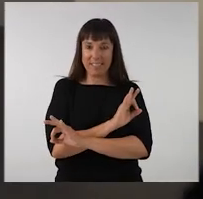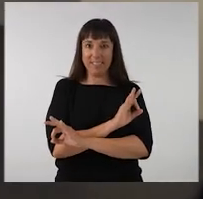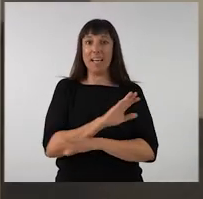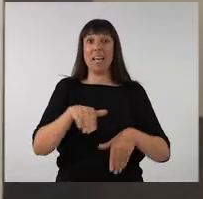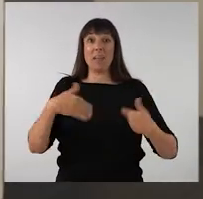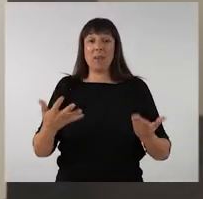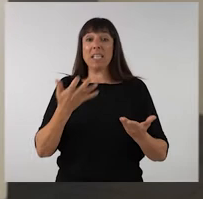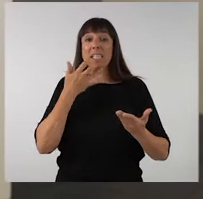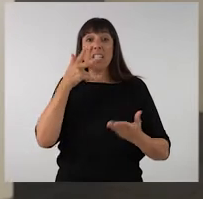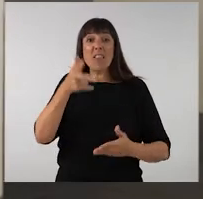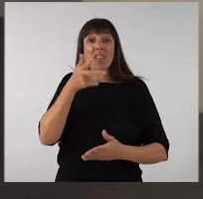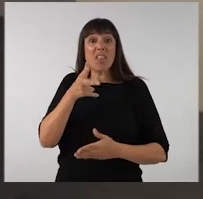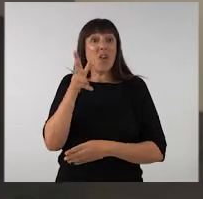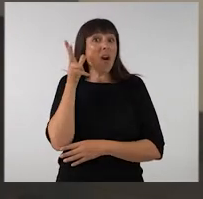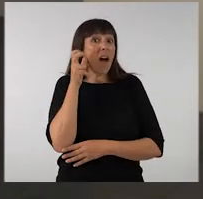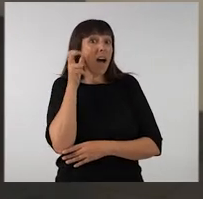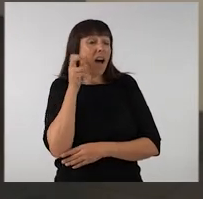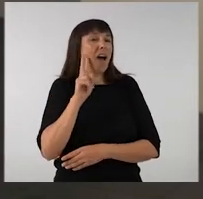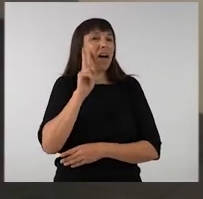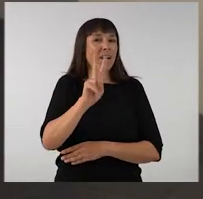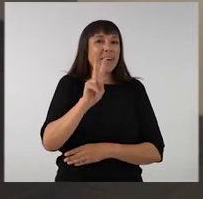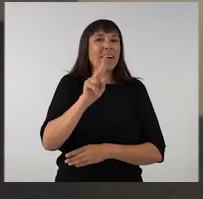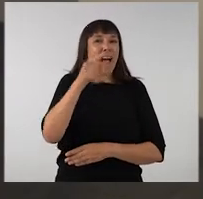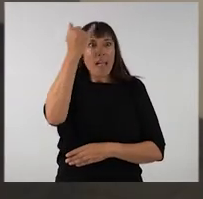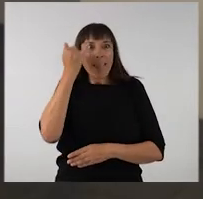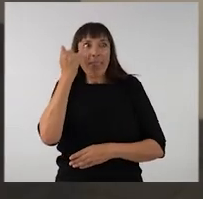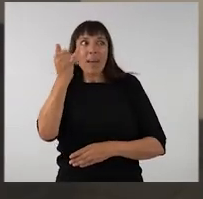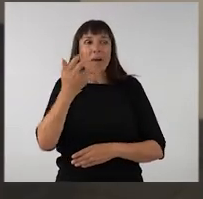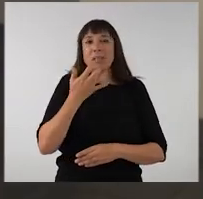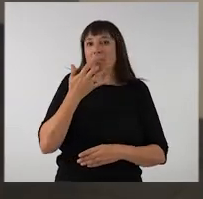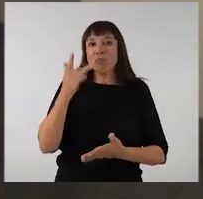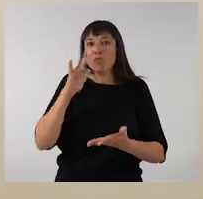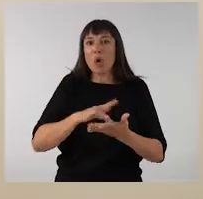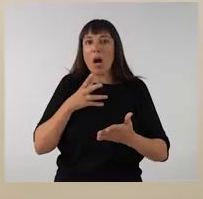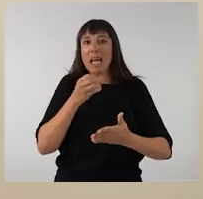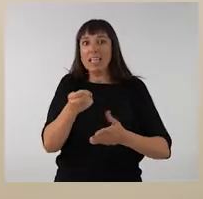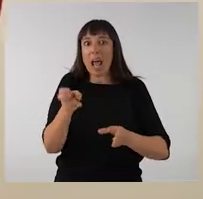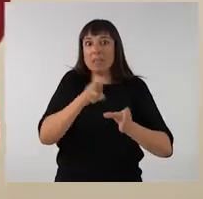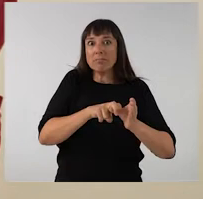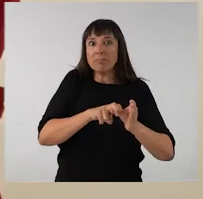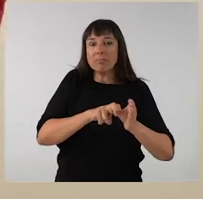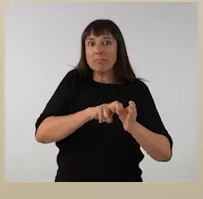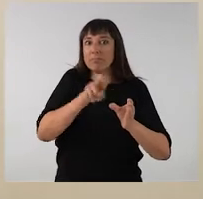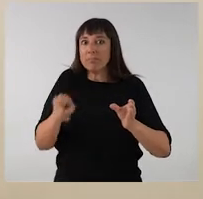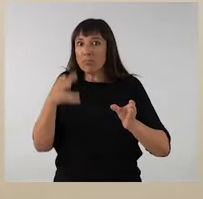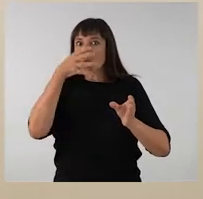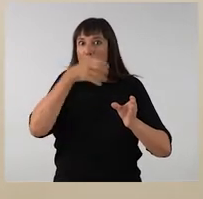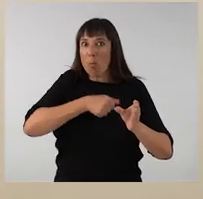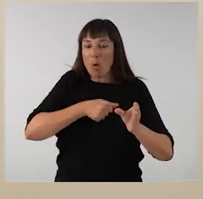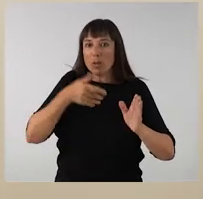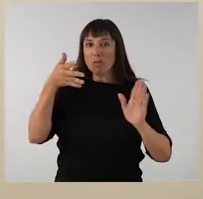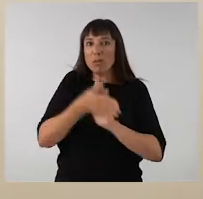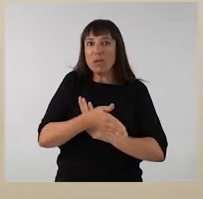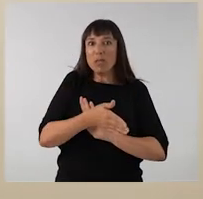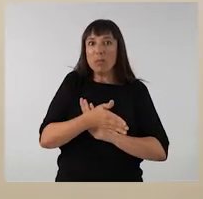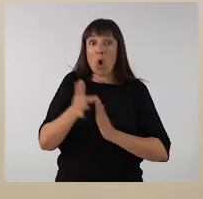la porta. És a dir, si escolteu el vídeo veureu que se les ha d'anar enginyant, doncs quan està en un tren no pot sortir,